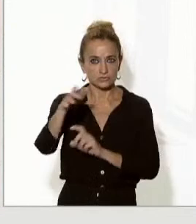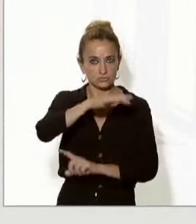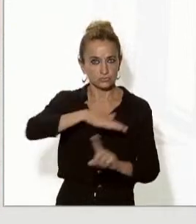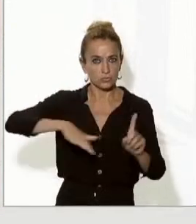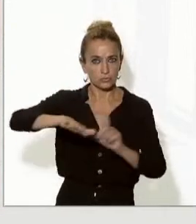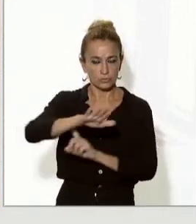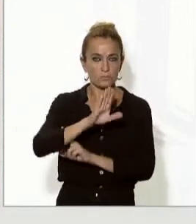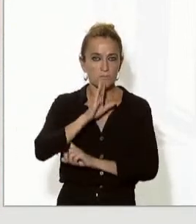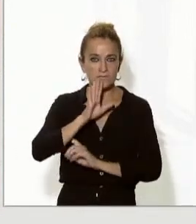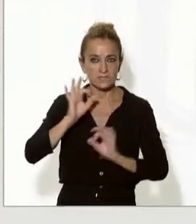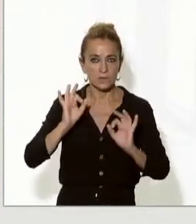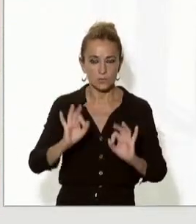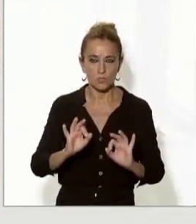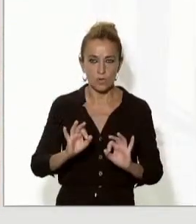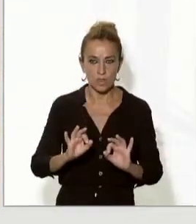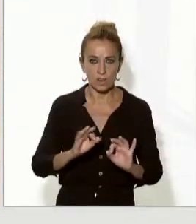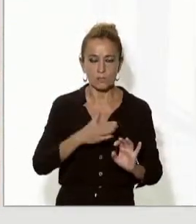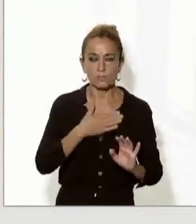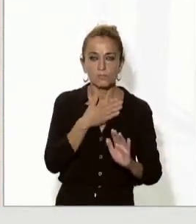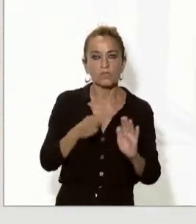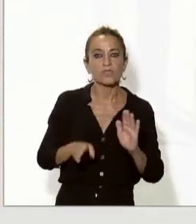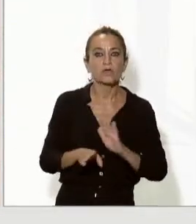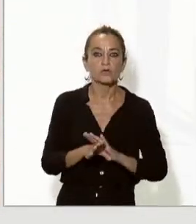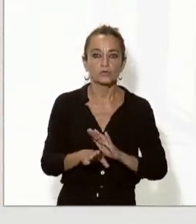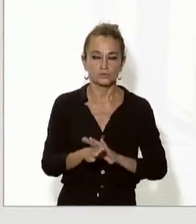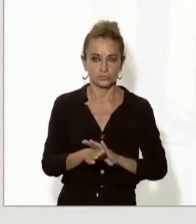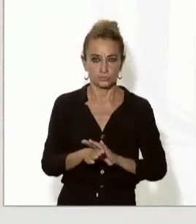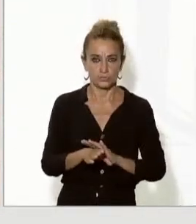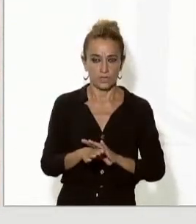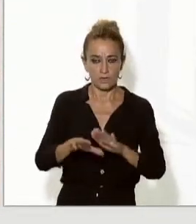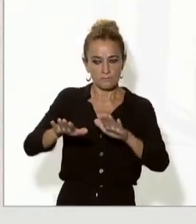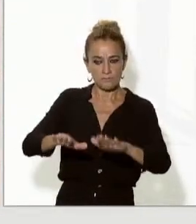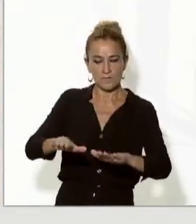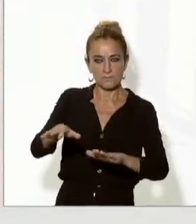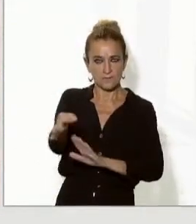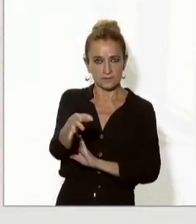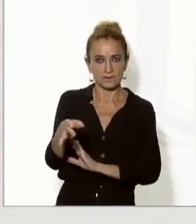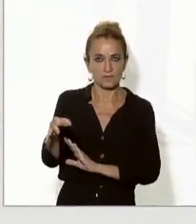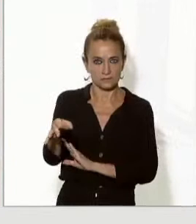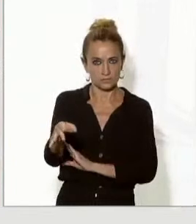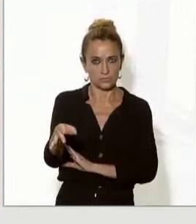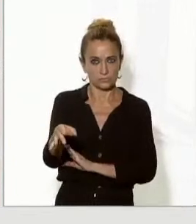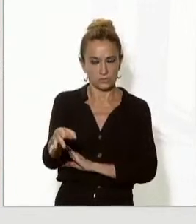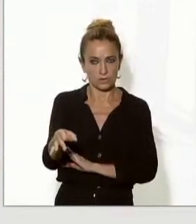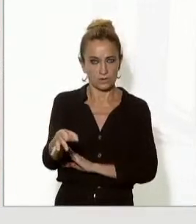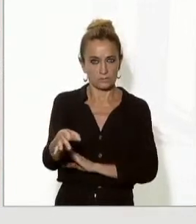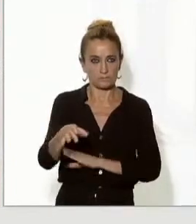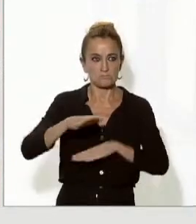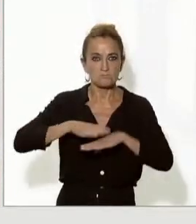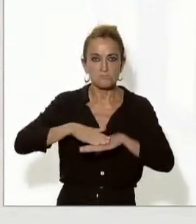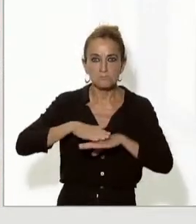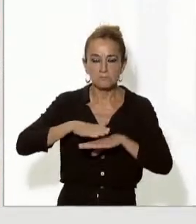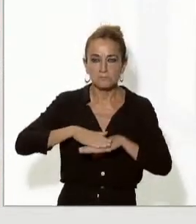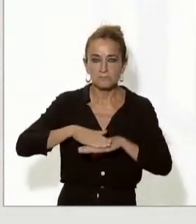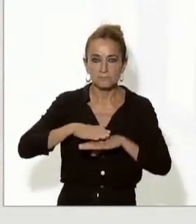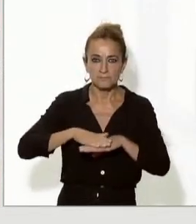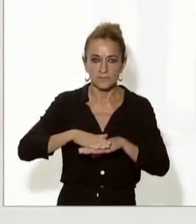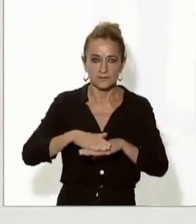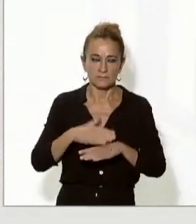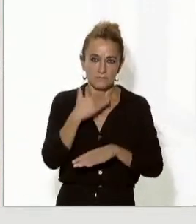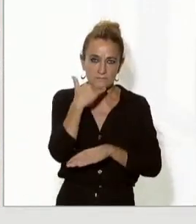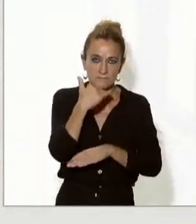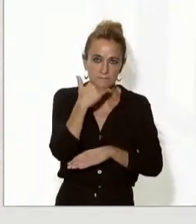doncs que evidentment per poder continuar residint i treballant en un determinat país cal com a mínim poder interlocutar